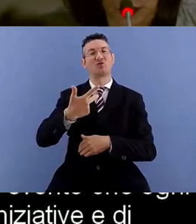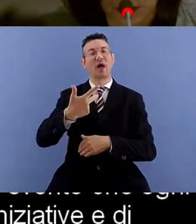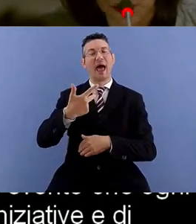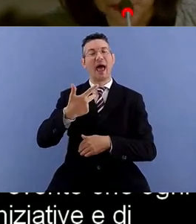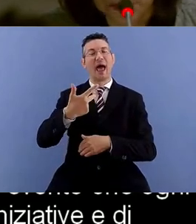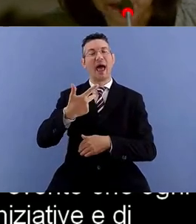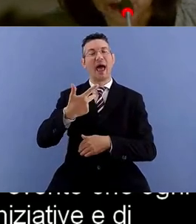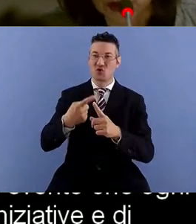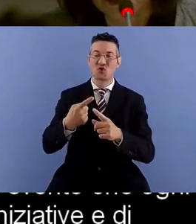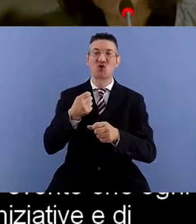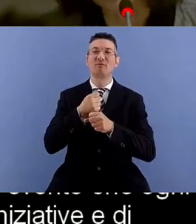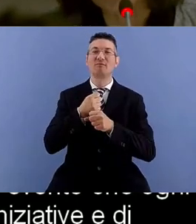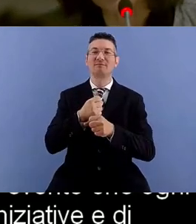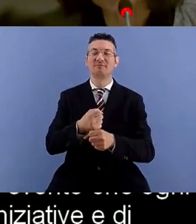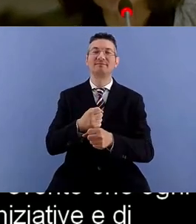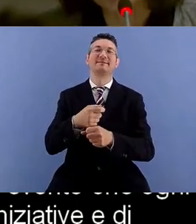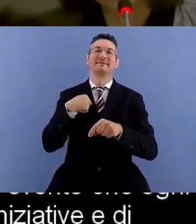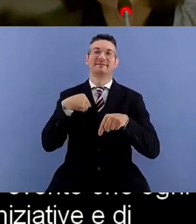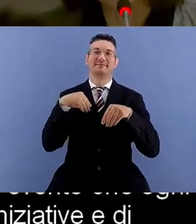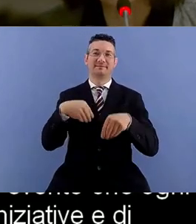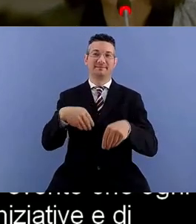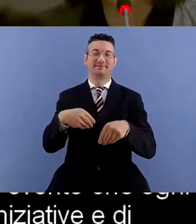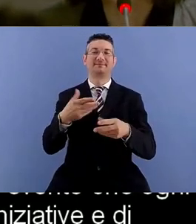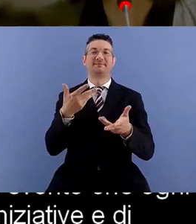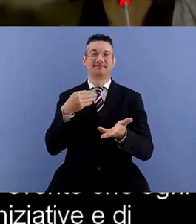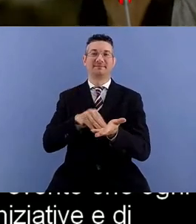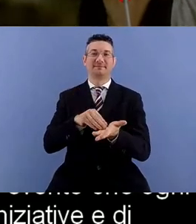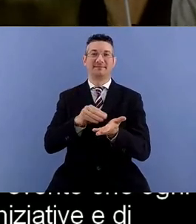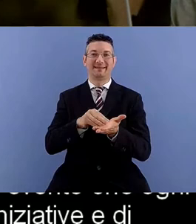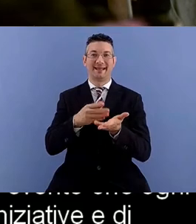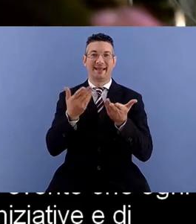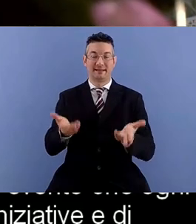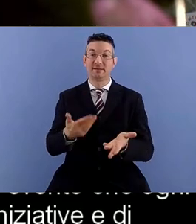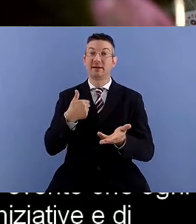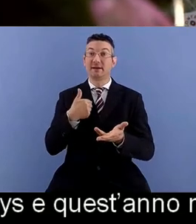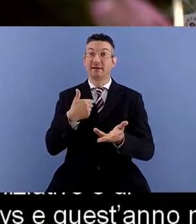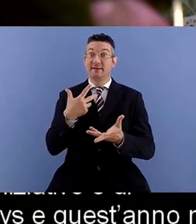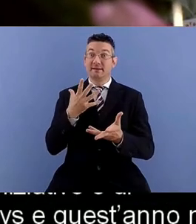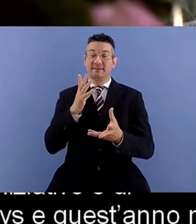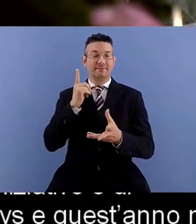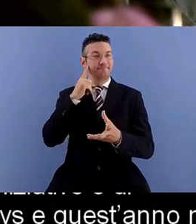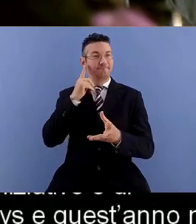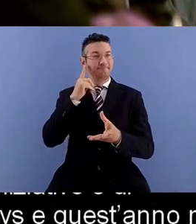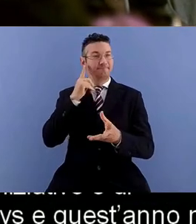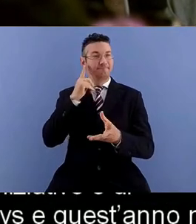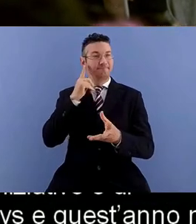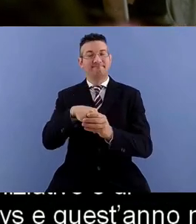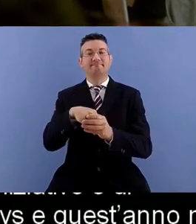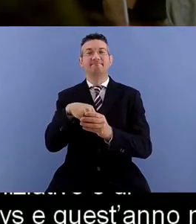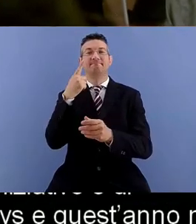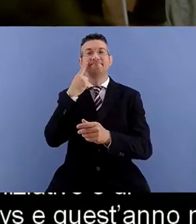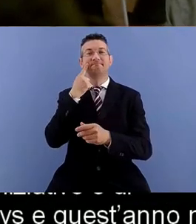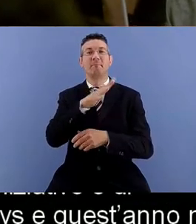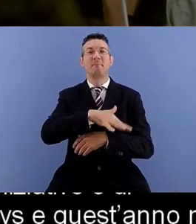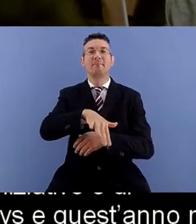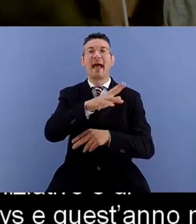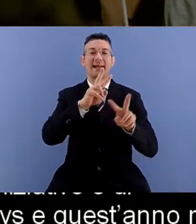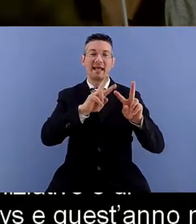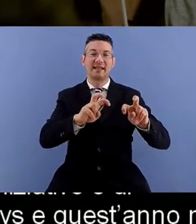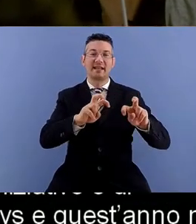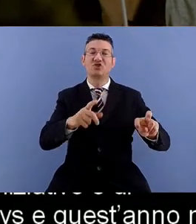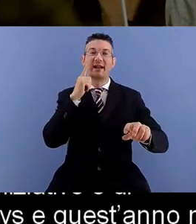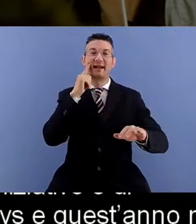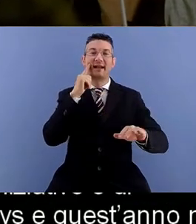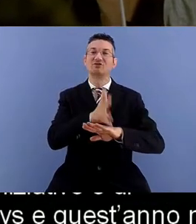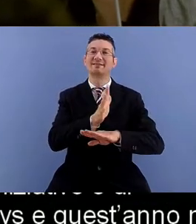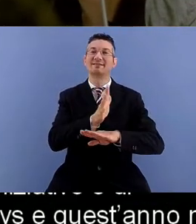sento devo dire particolarmente coinvolta sia per le tematiche che riguardano la mia area di ricerca l'accessibilità una